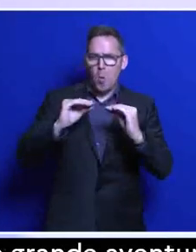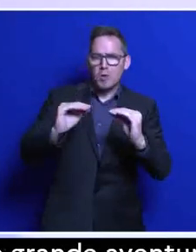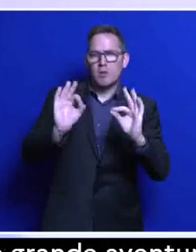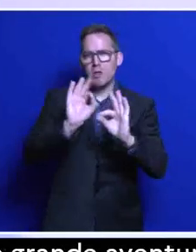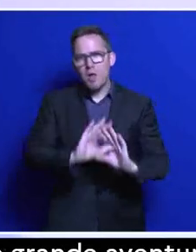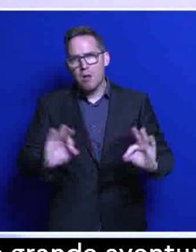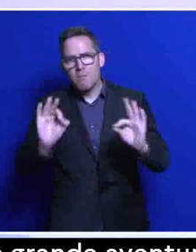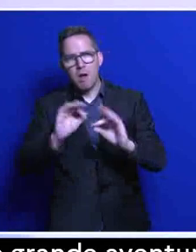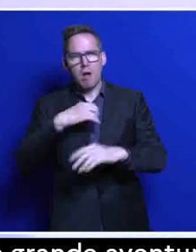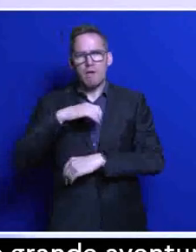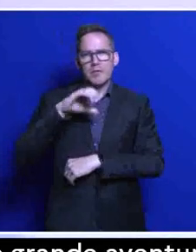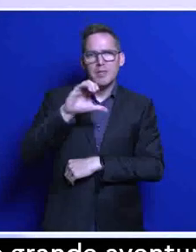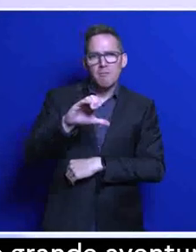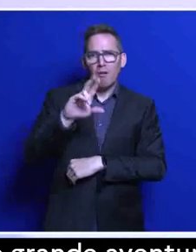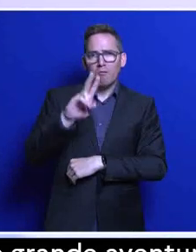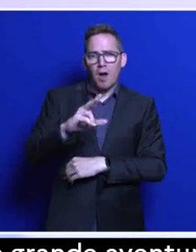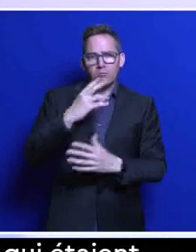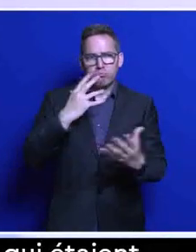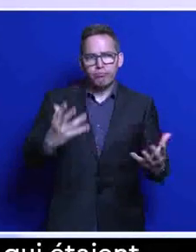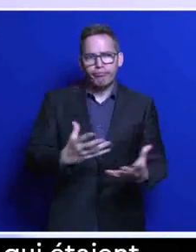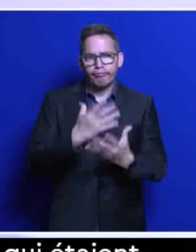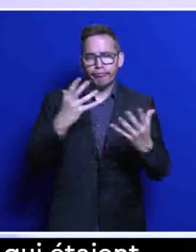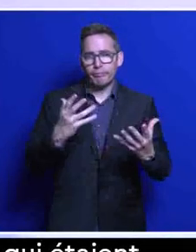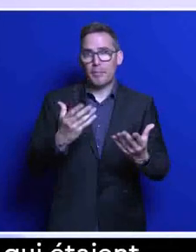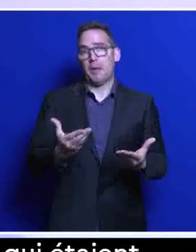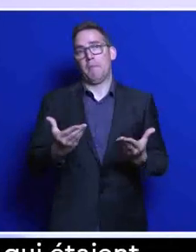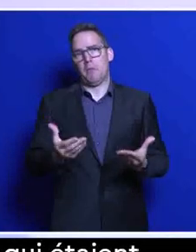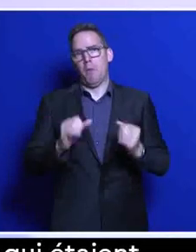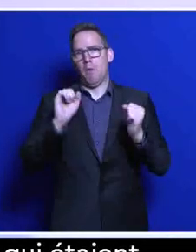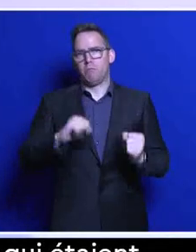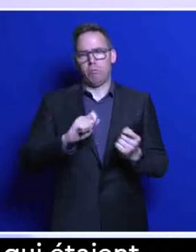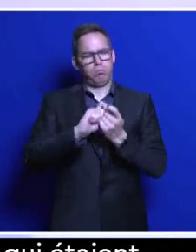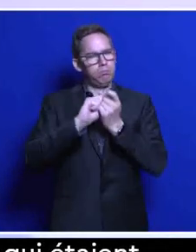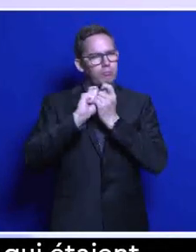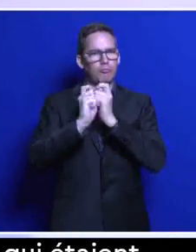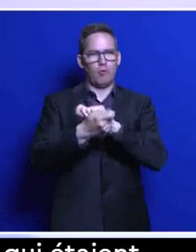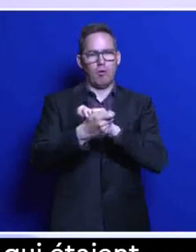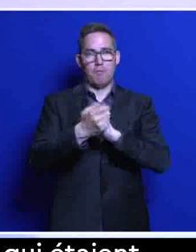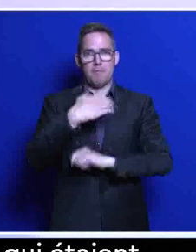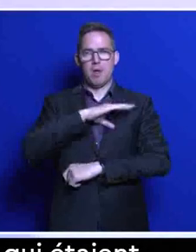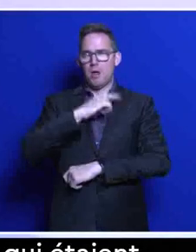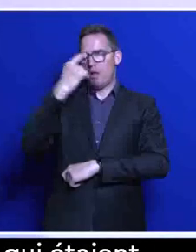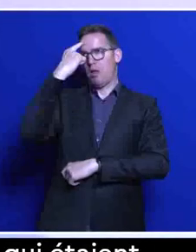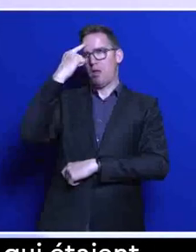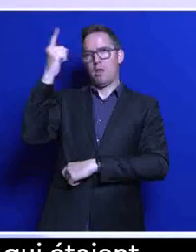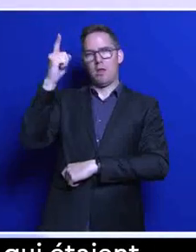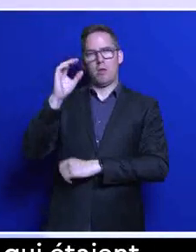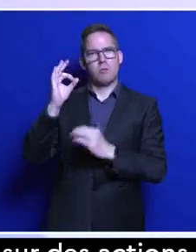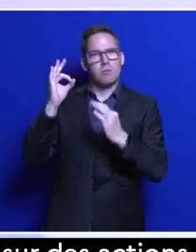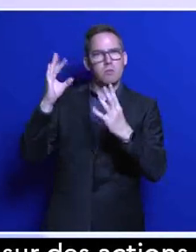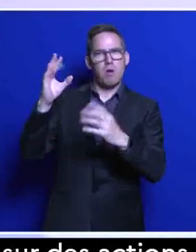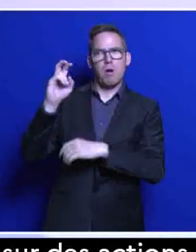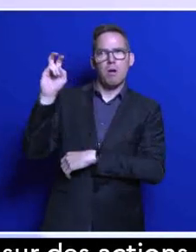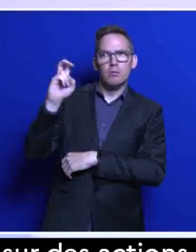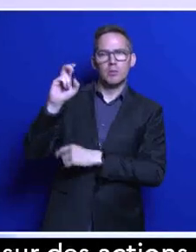investissements concrets peuvent aujourd'hui se transformer à la faveur de la transition climatique et de cette réorganisation des chaînes de